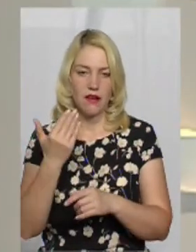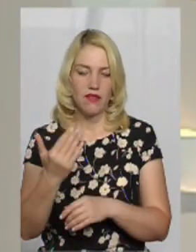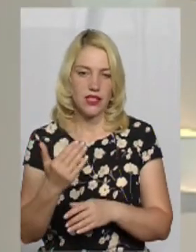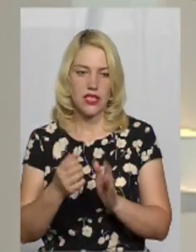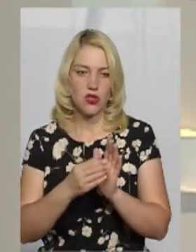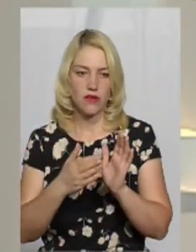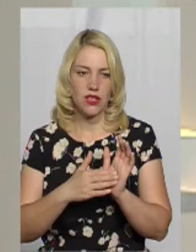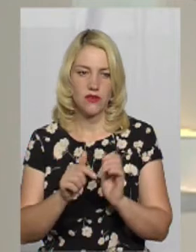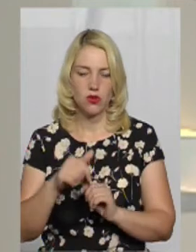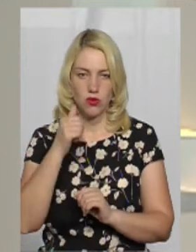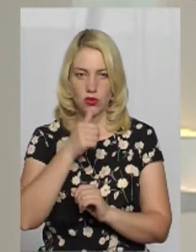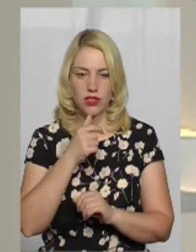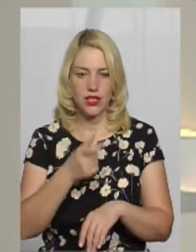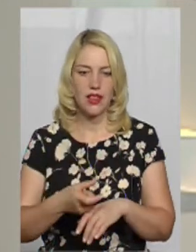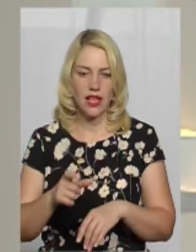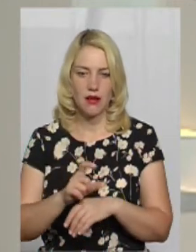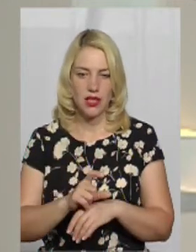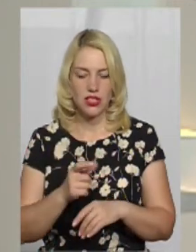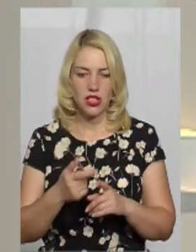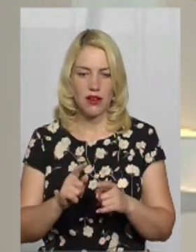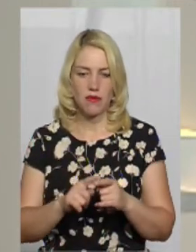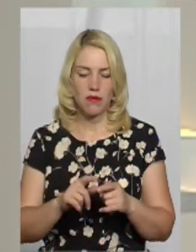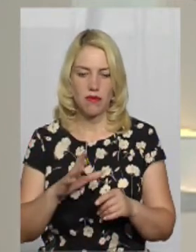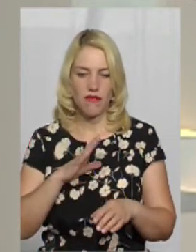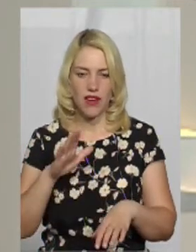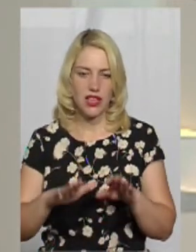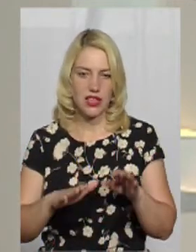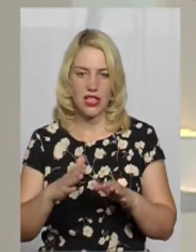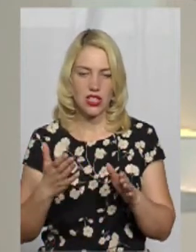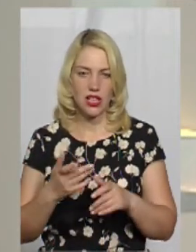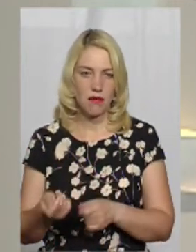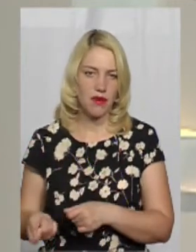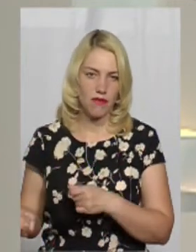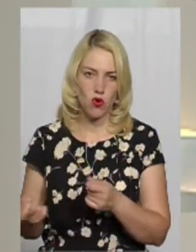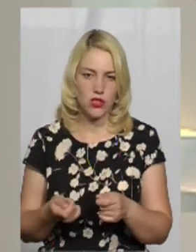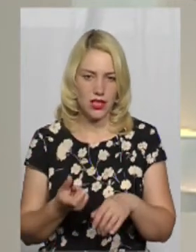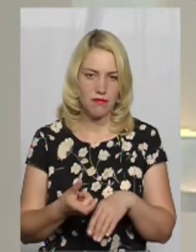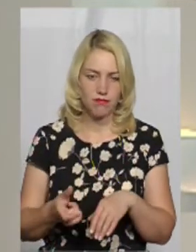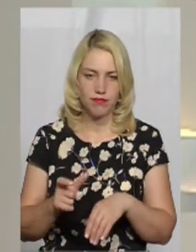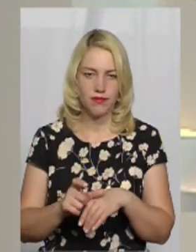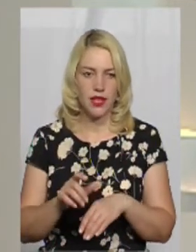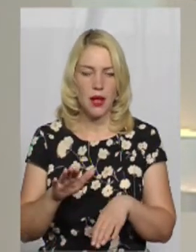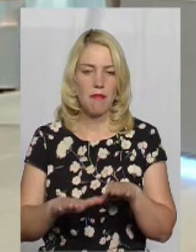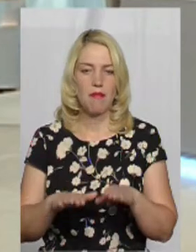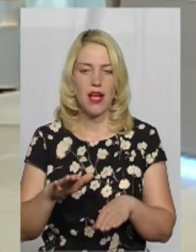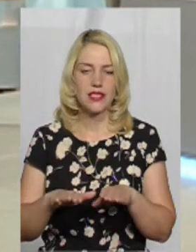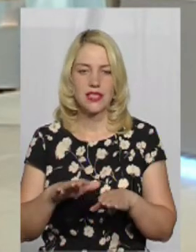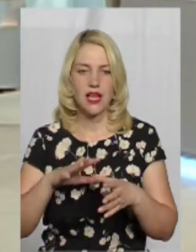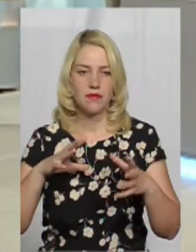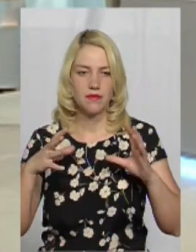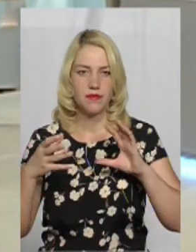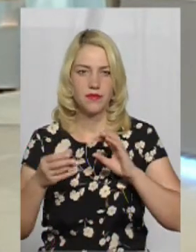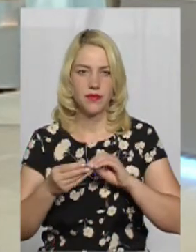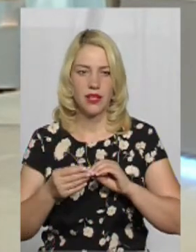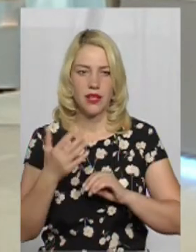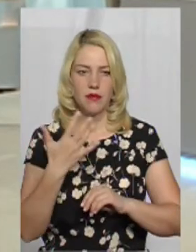Цього року найбільше сума вантажу, яка перевозилась, було, маса, точніше, спорядженого транспортного засобу